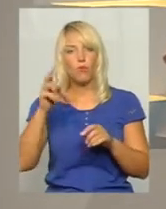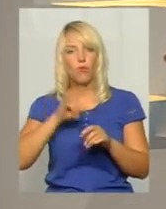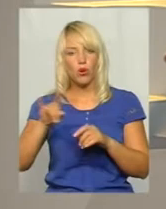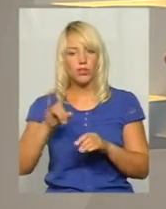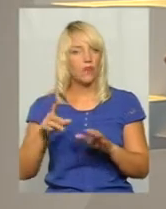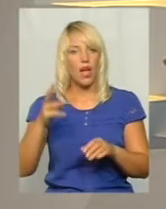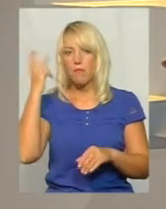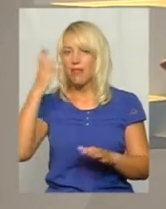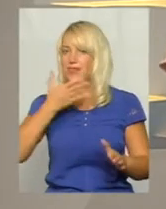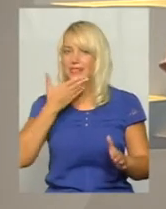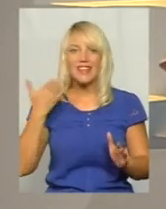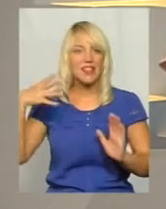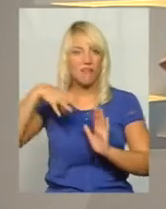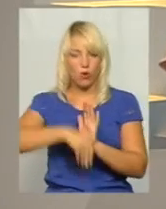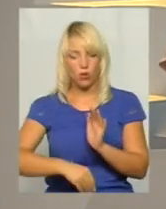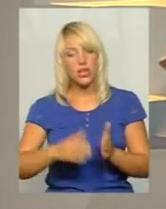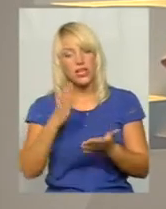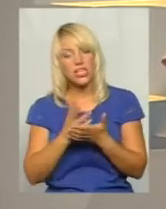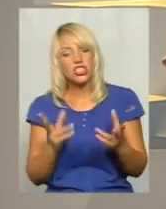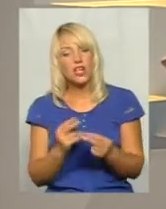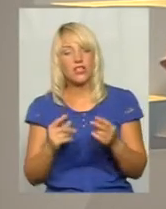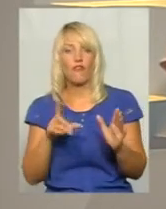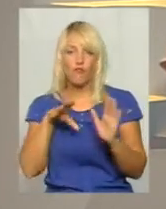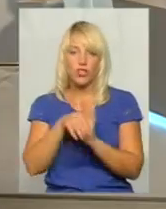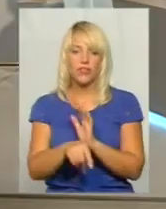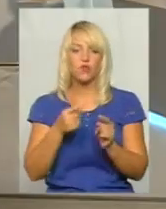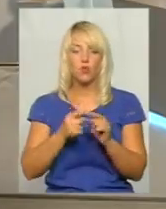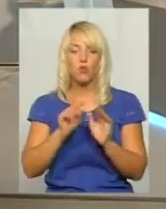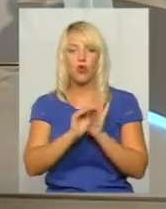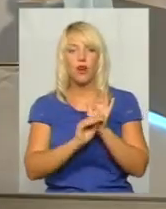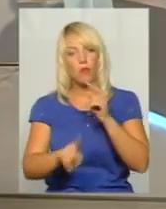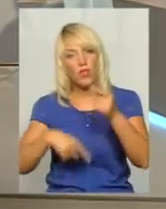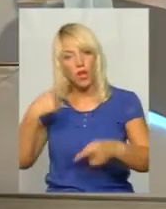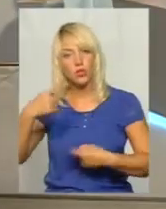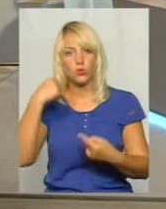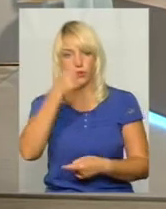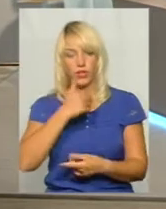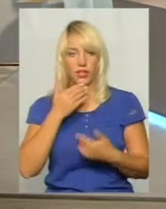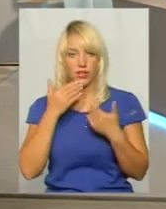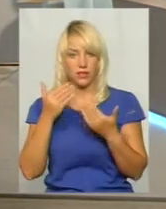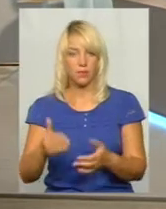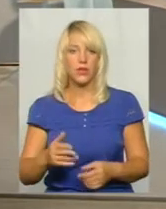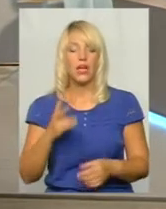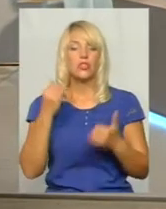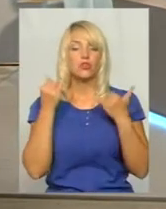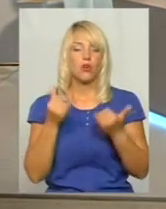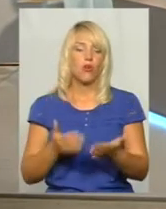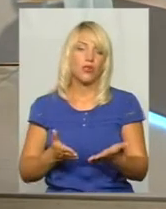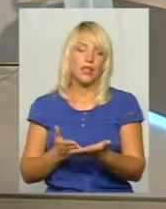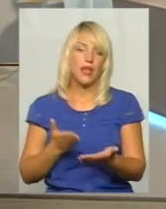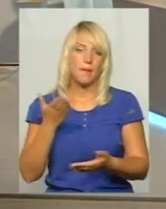маємо шанс увійти в цю програму, потрапити на наступний рік? Можливо, іншу якусь? Сьогодні направлені